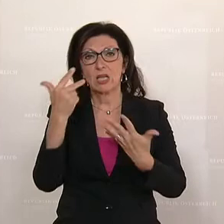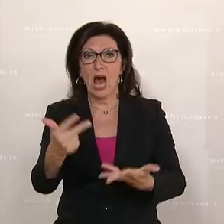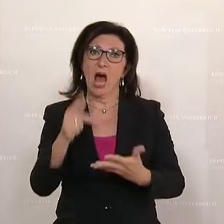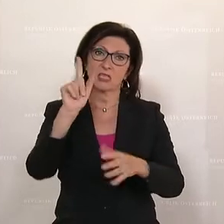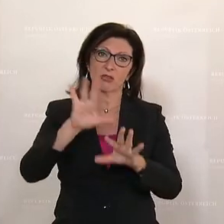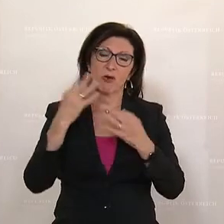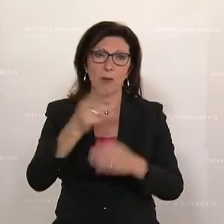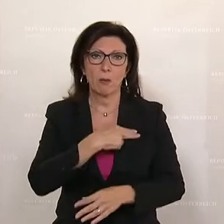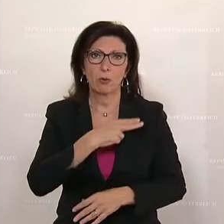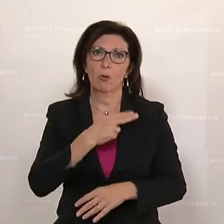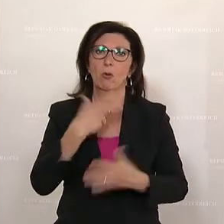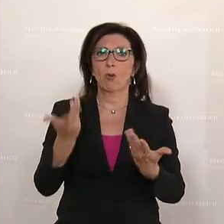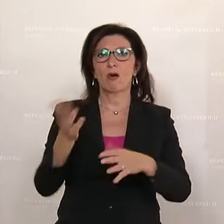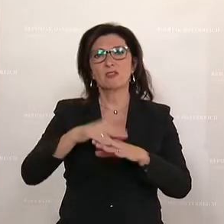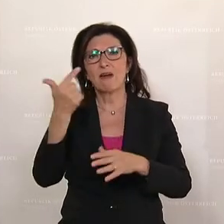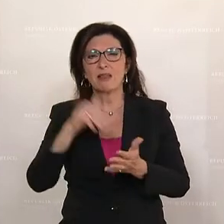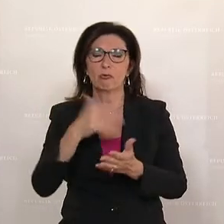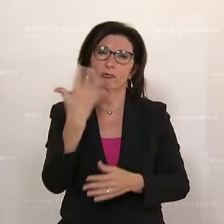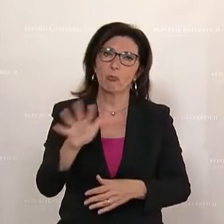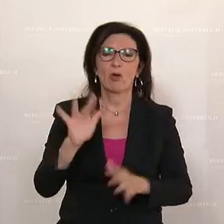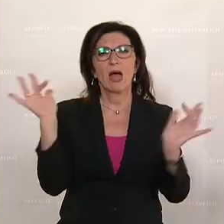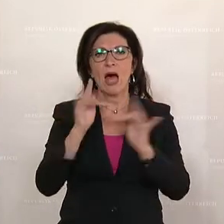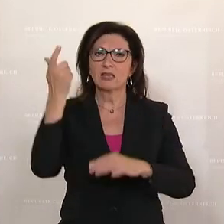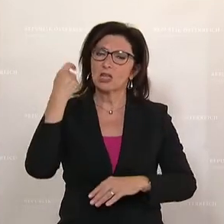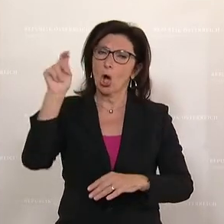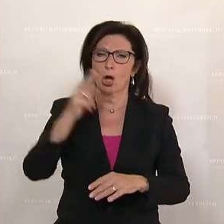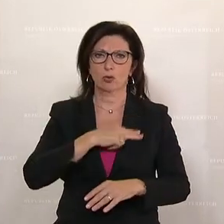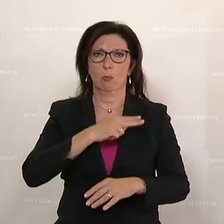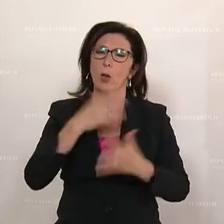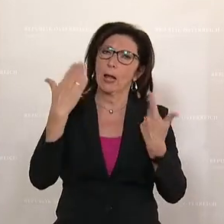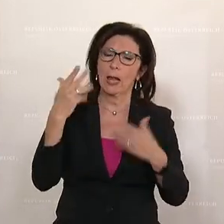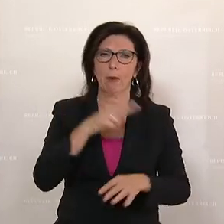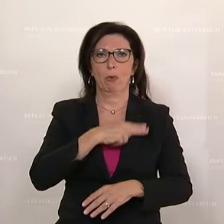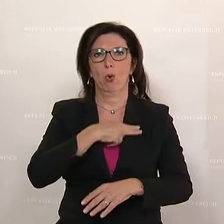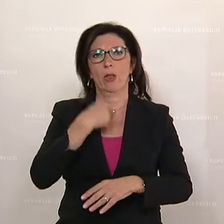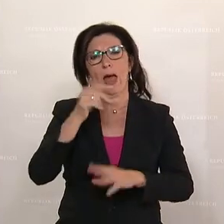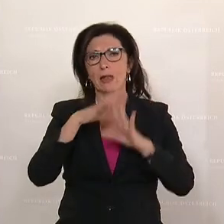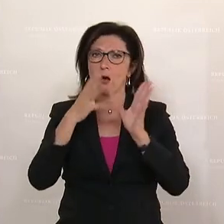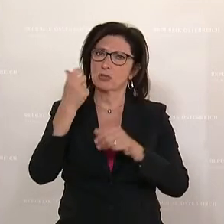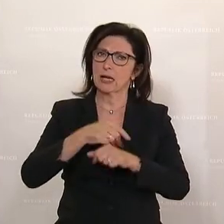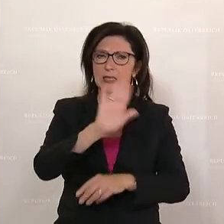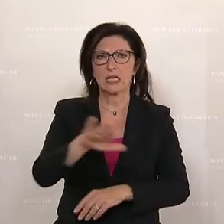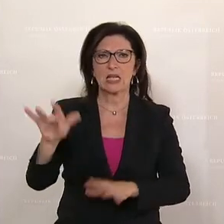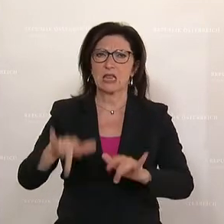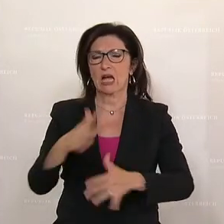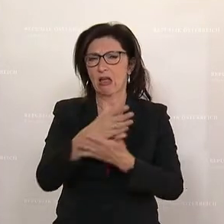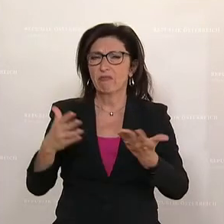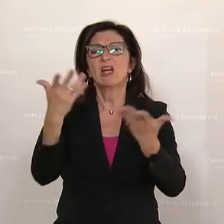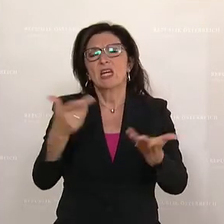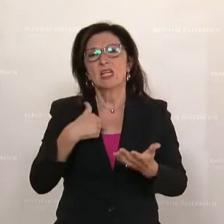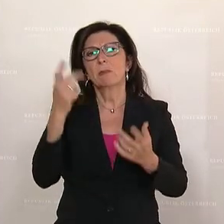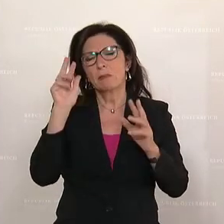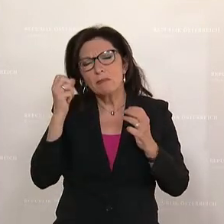2.000 Euro, Antiteuerungsbonus und Klimabonus mit 500 Euro, Progression pro Haushalt, Kinder die Hälfte. So bin ich davon überzeugt, dass das der richtige Weg